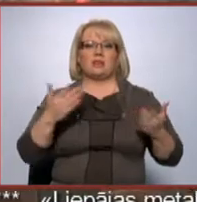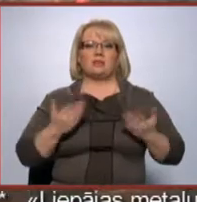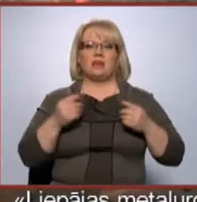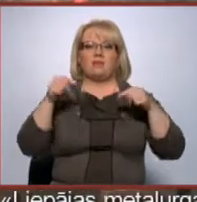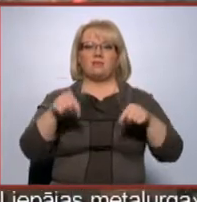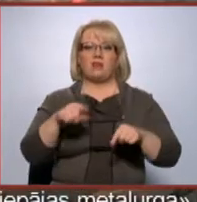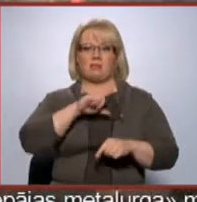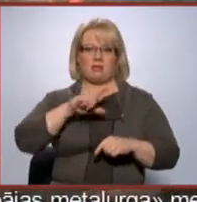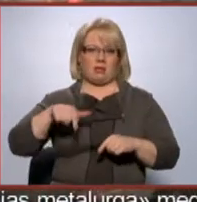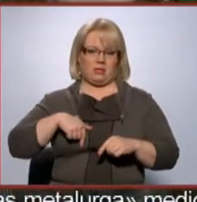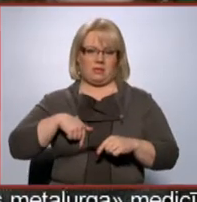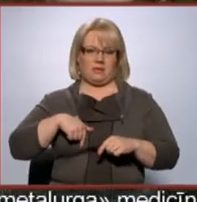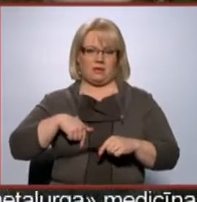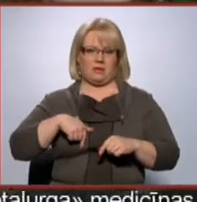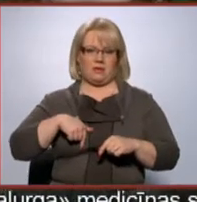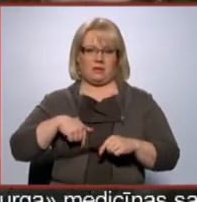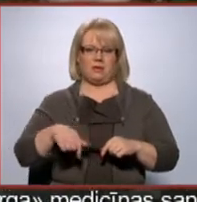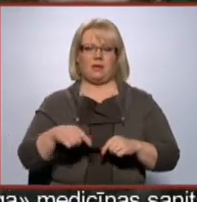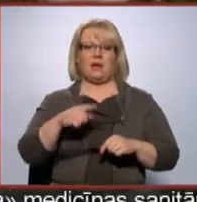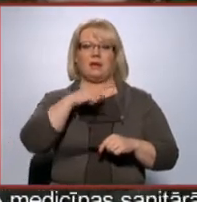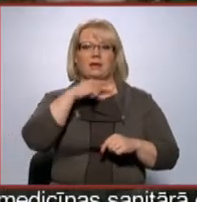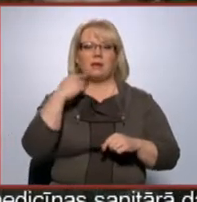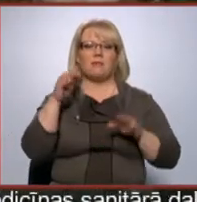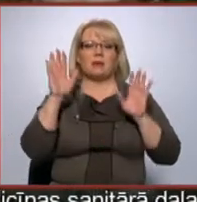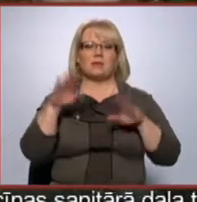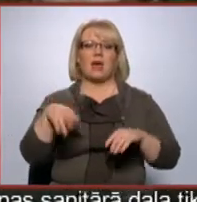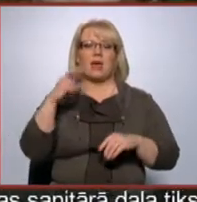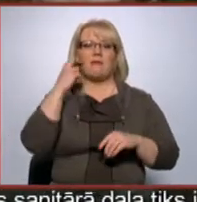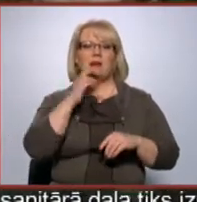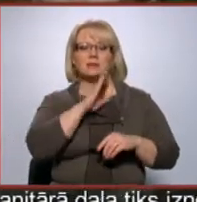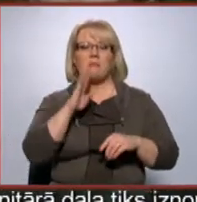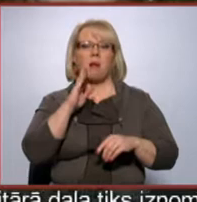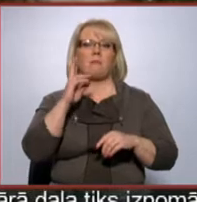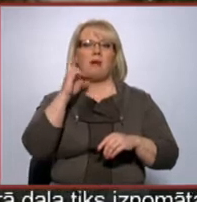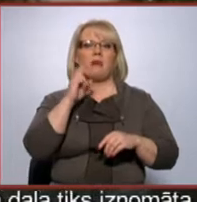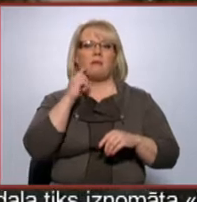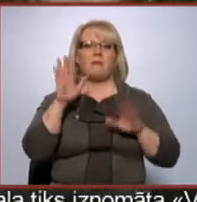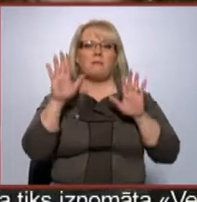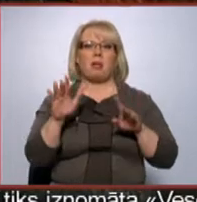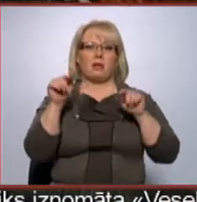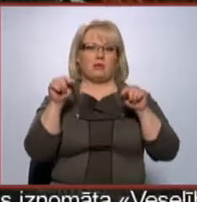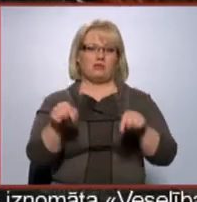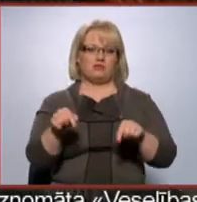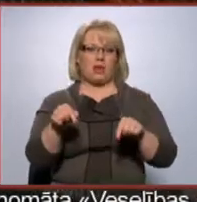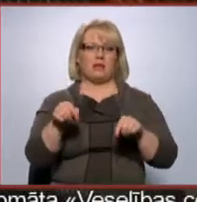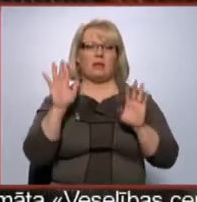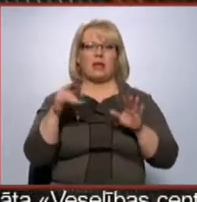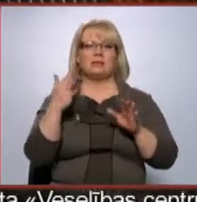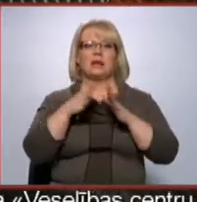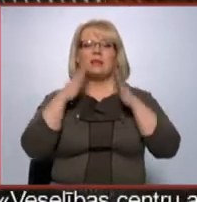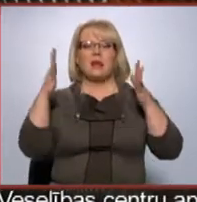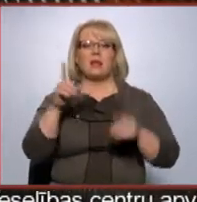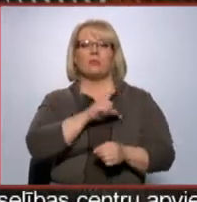šeit Latvijā. Vēl negribētu, lai vecēki, vecumumu un vecēks paliktu šeit. Lai cik liela